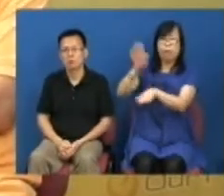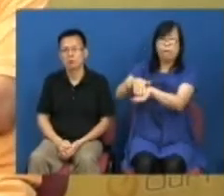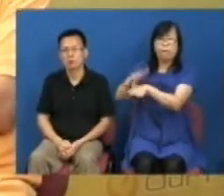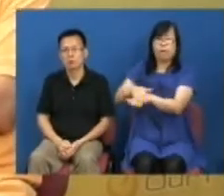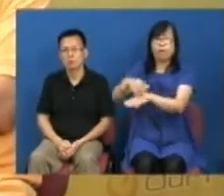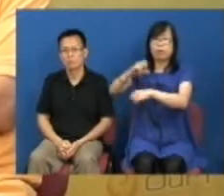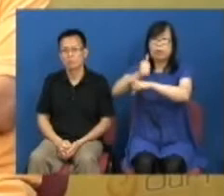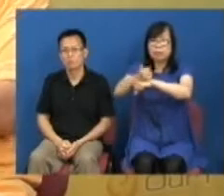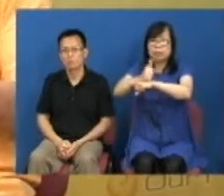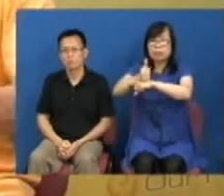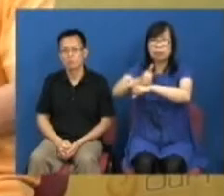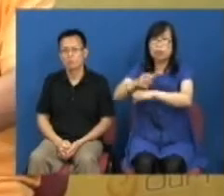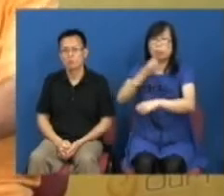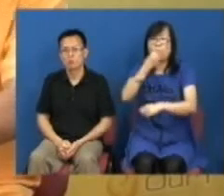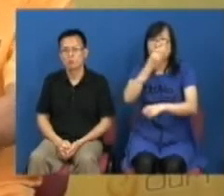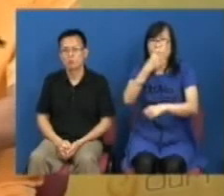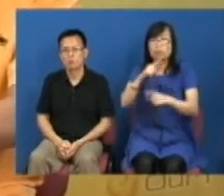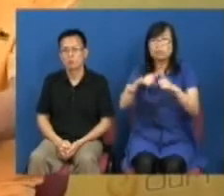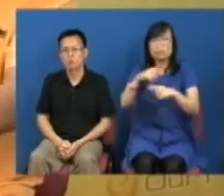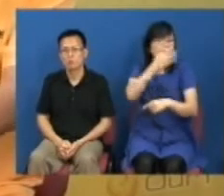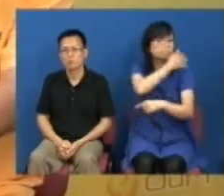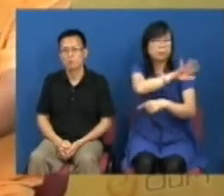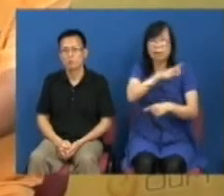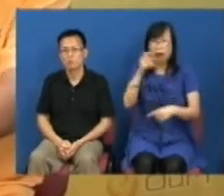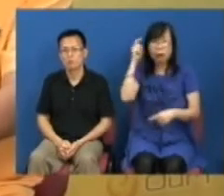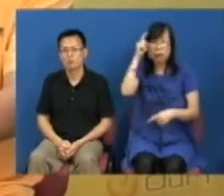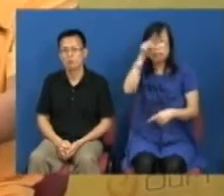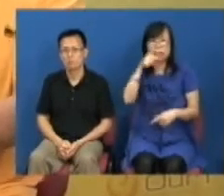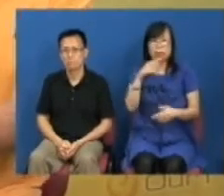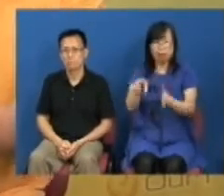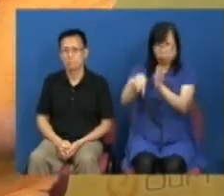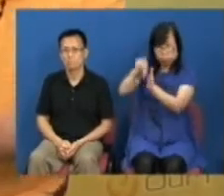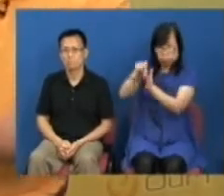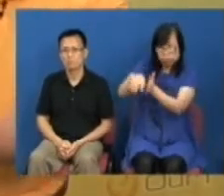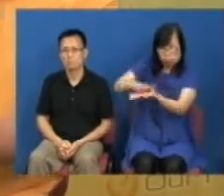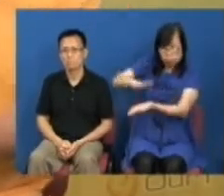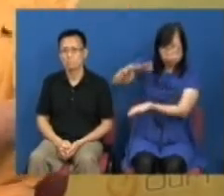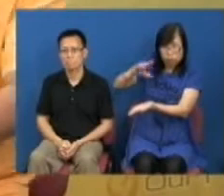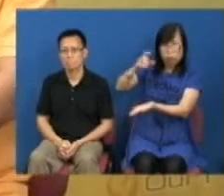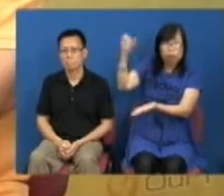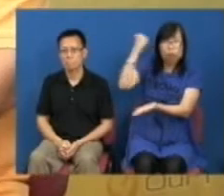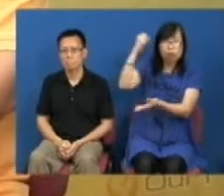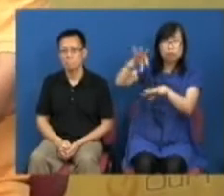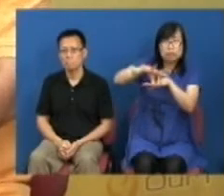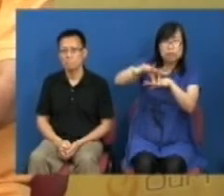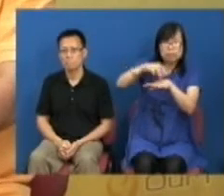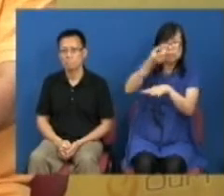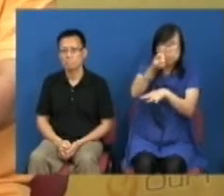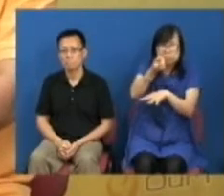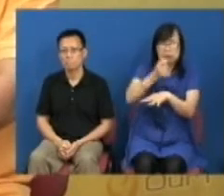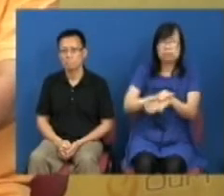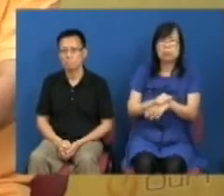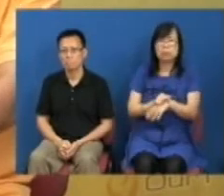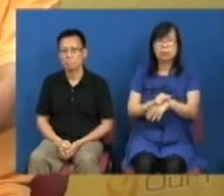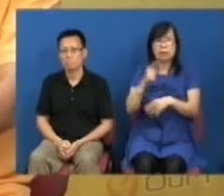的口袋里面有很多香港人甚至不理都知道为什么我存了这么多年供了这么多年强职金但都是只剩下鸡税我